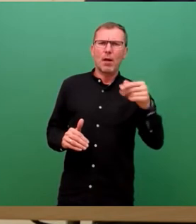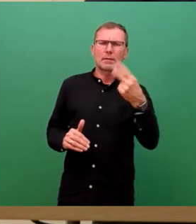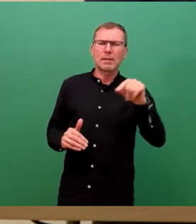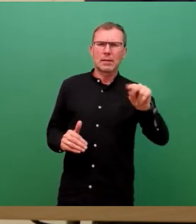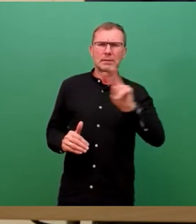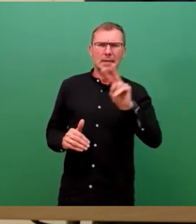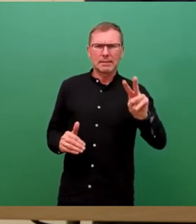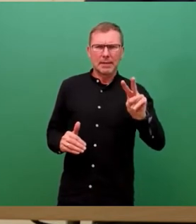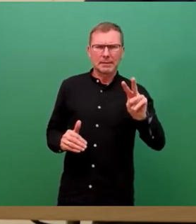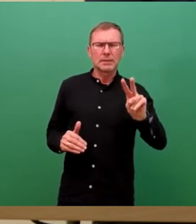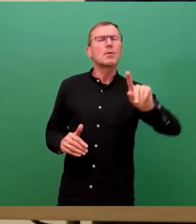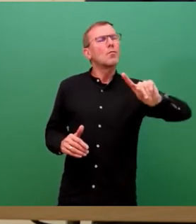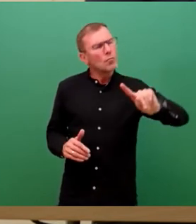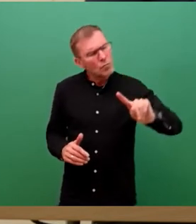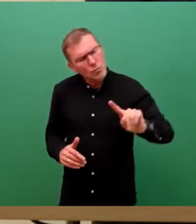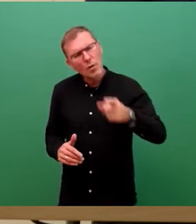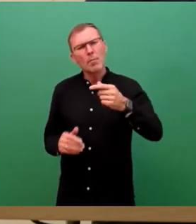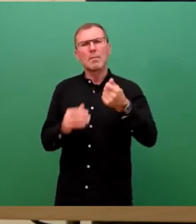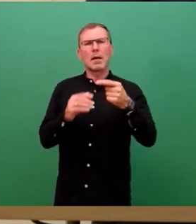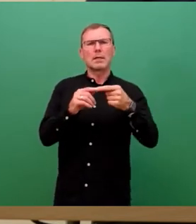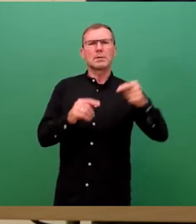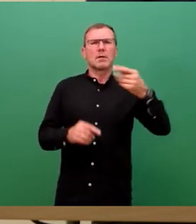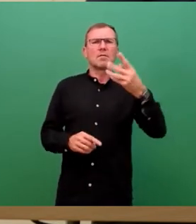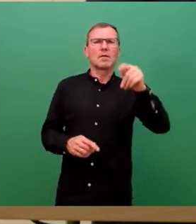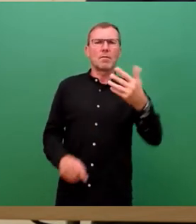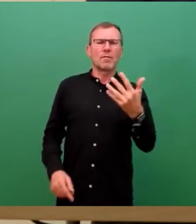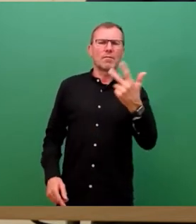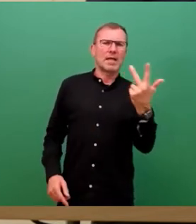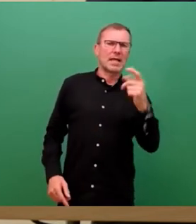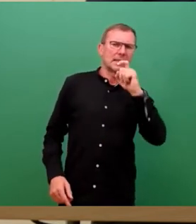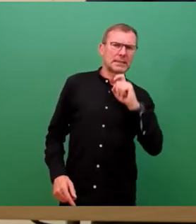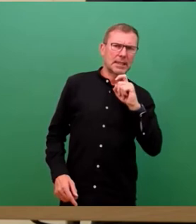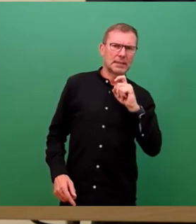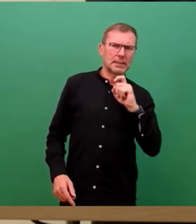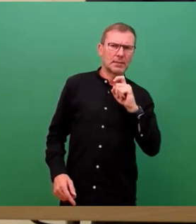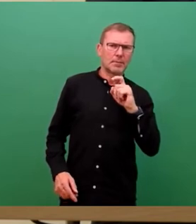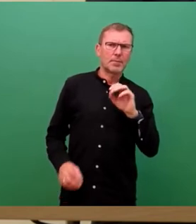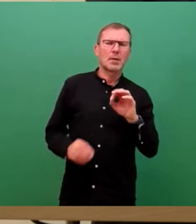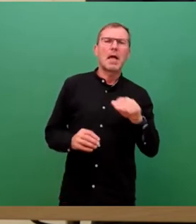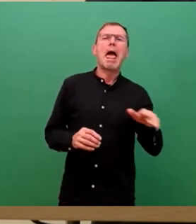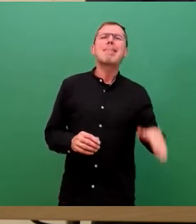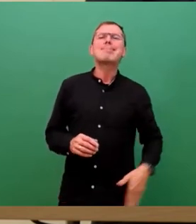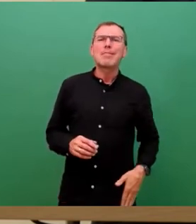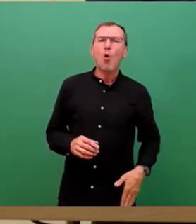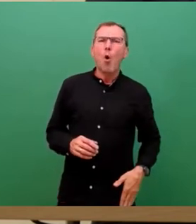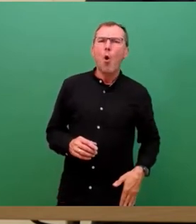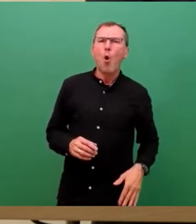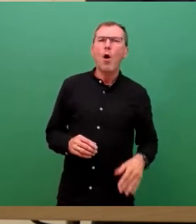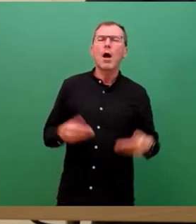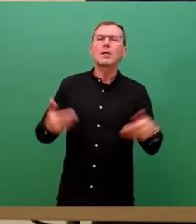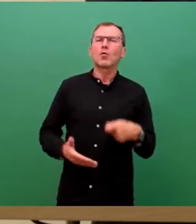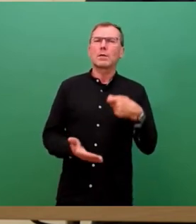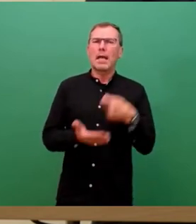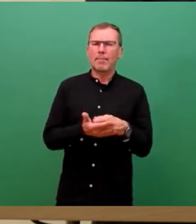dann eine erneute Steigerung um 4,53 Cent netto. Die Grundpreise sind dabei